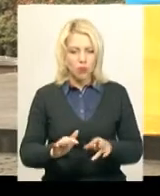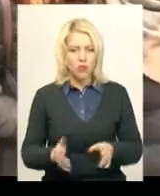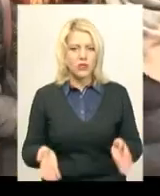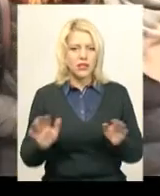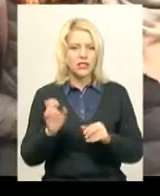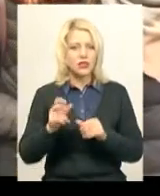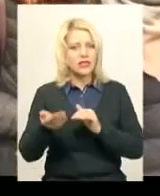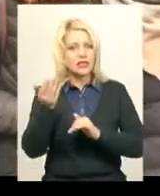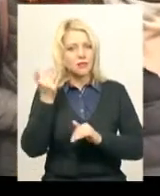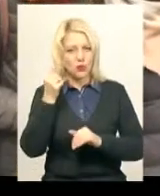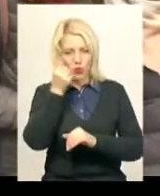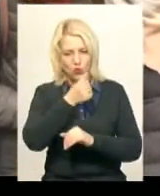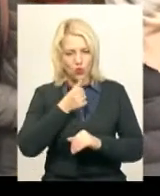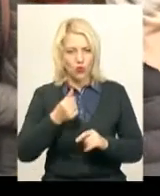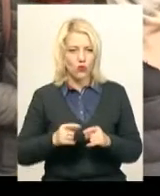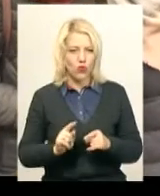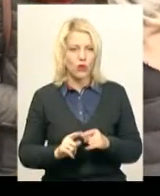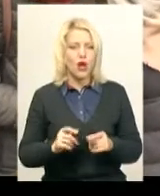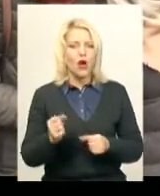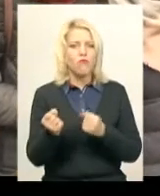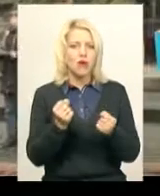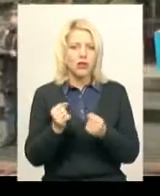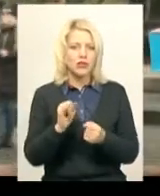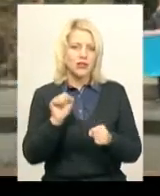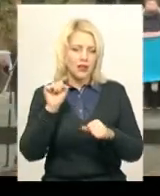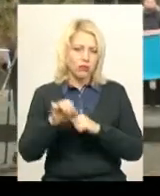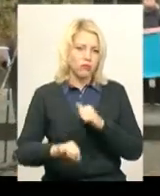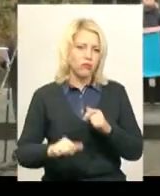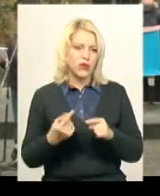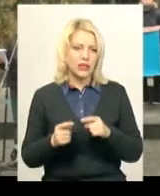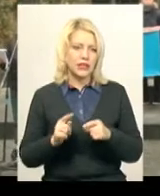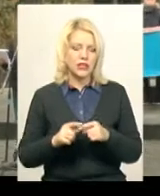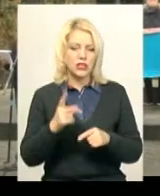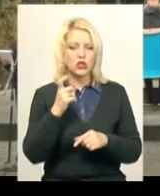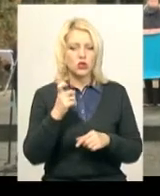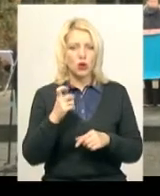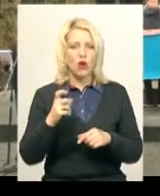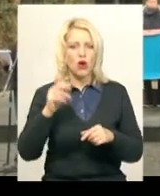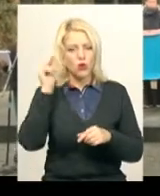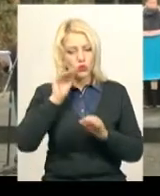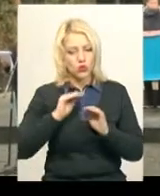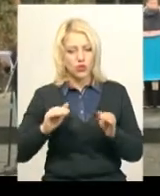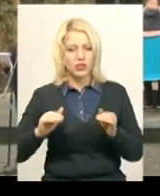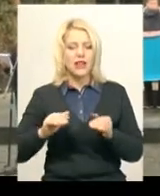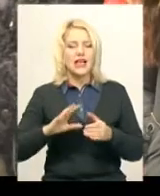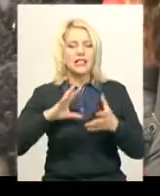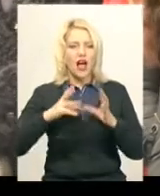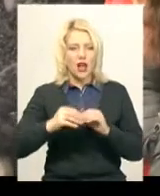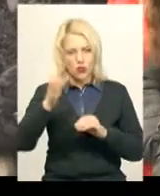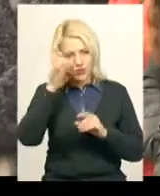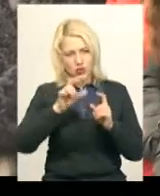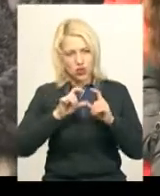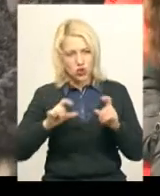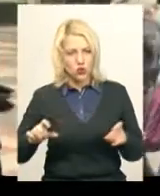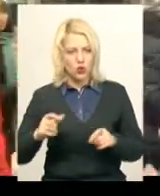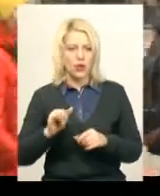У заході беруть участь понад 100 старшокласників. Це учні загальноосвітніх шкіл міста, педагоги та вихованці Хмельницького палацу дітей